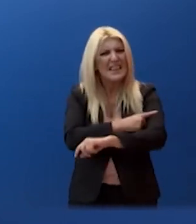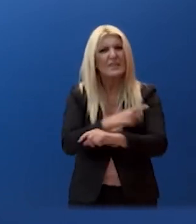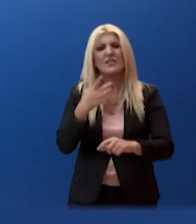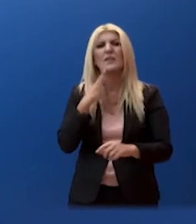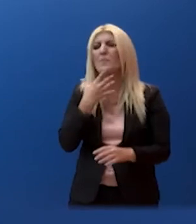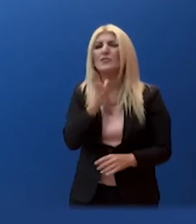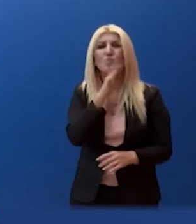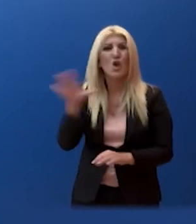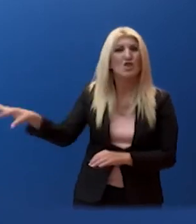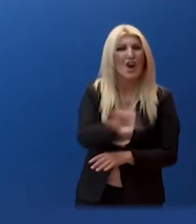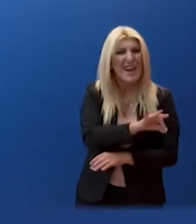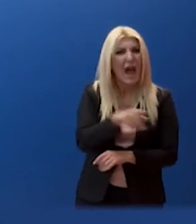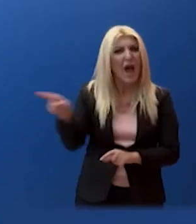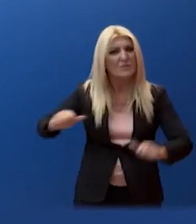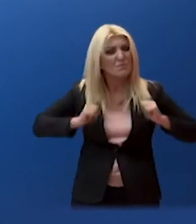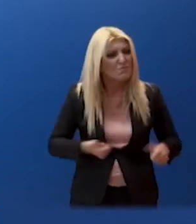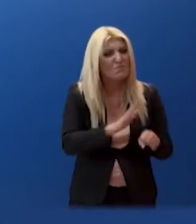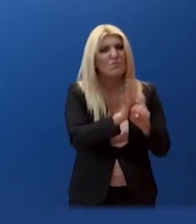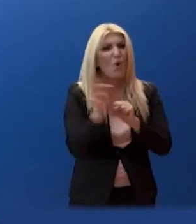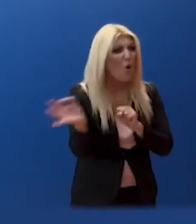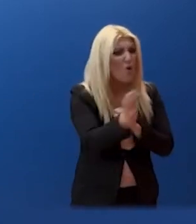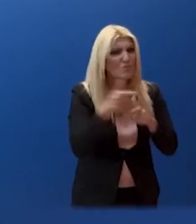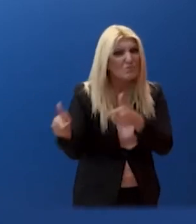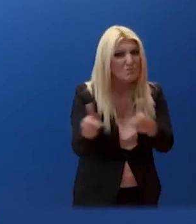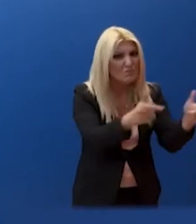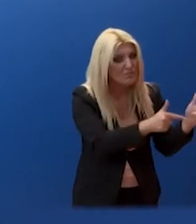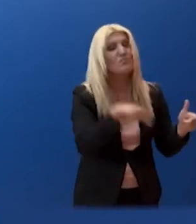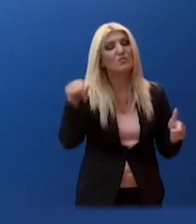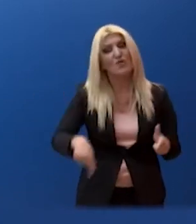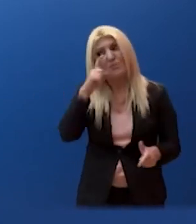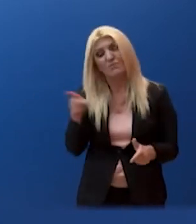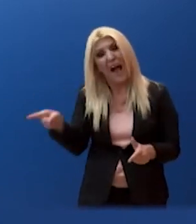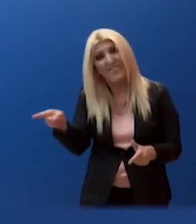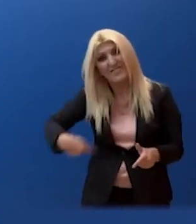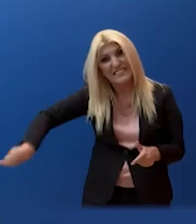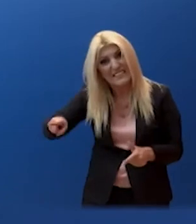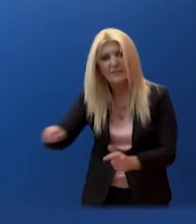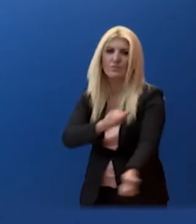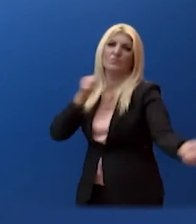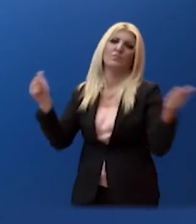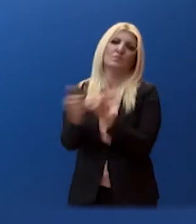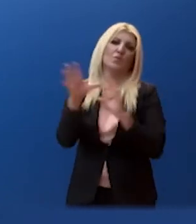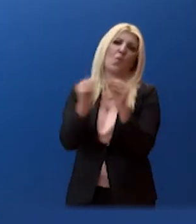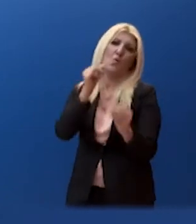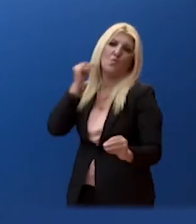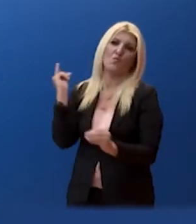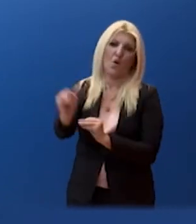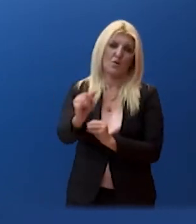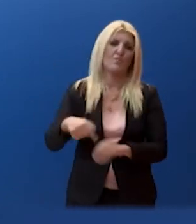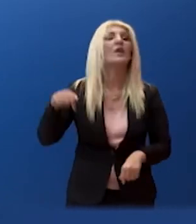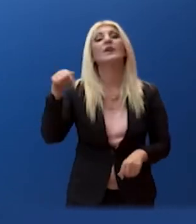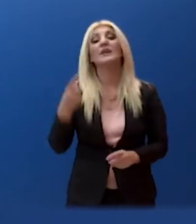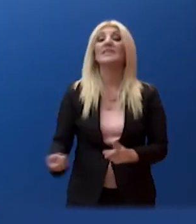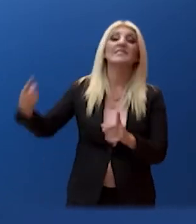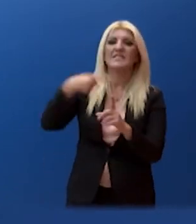μεταξύ, συνεχίζεται η αύξηση των κλεινών στις μονάδες εντατικής θεραπείας. Σήμερα, οι κλίνες στις μονάδες εντατικής θεραπείας ανέρχονται σε